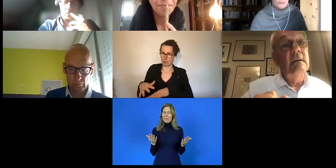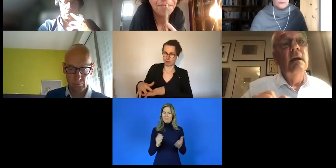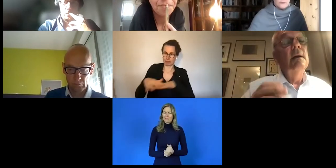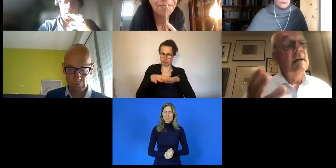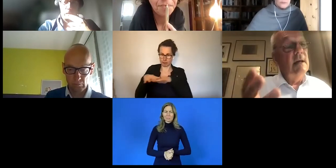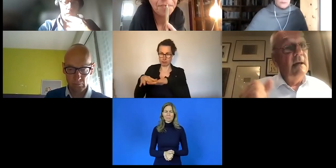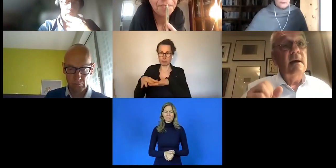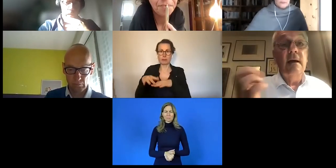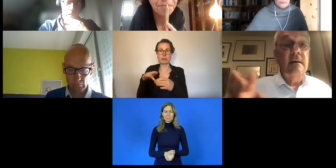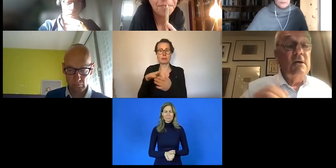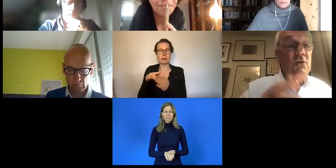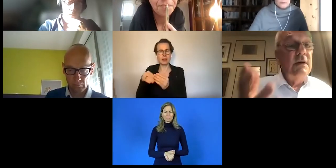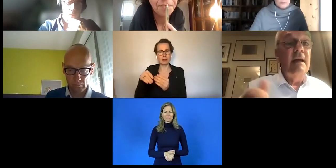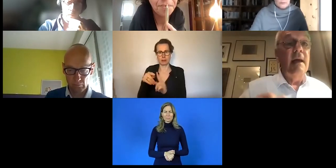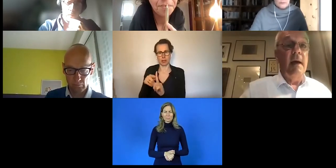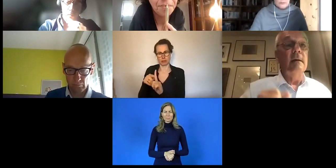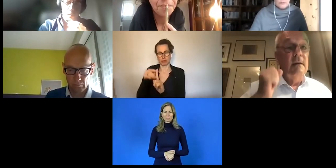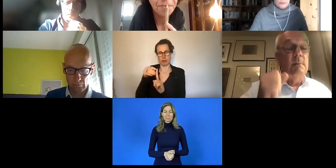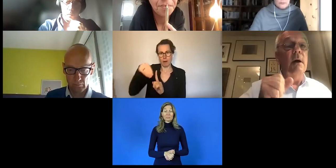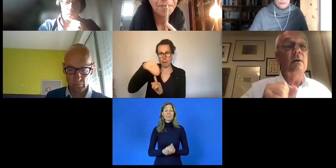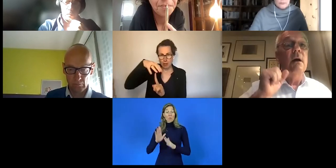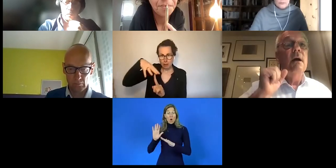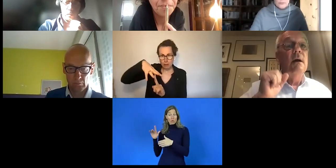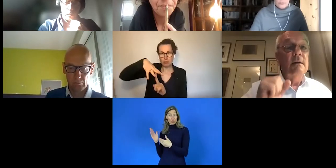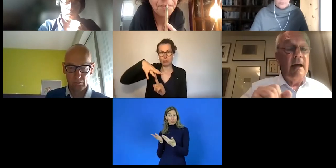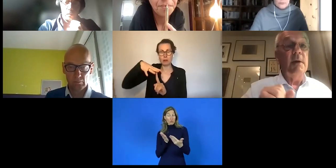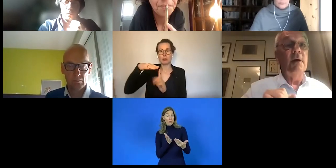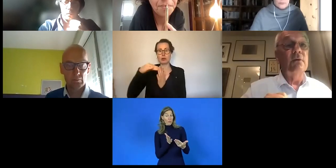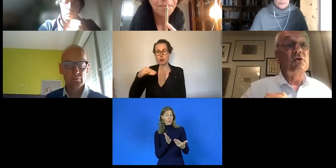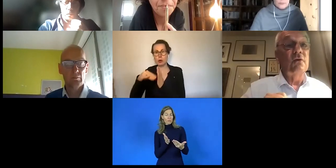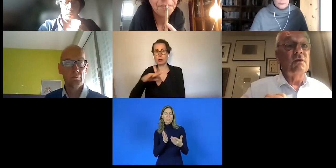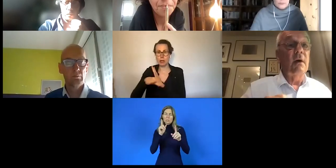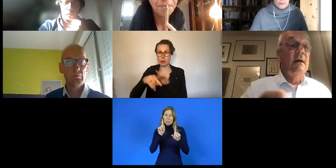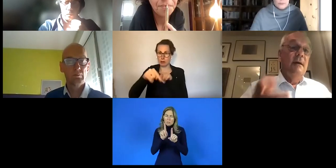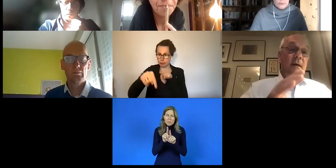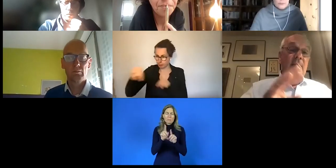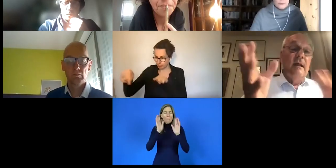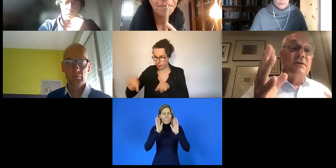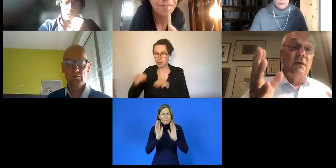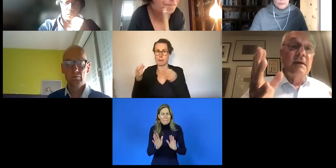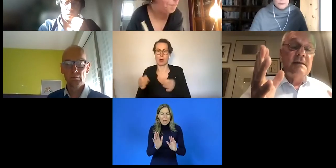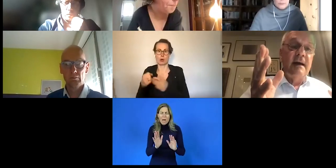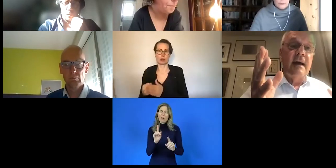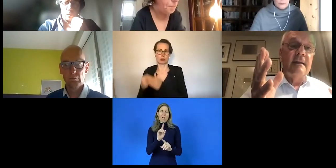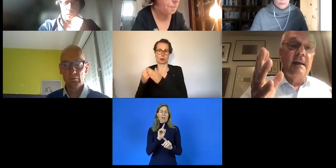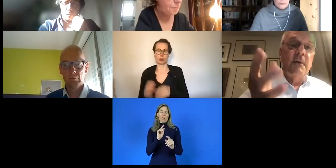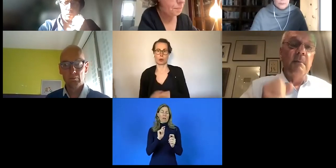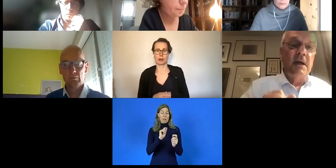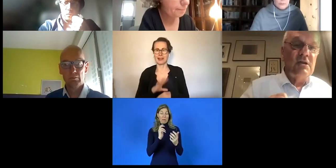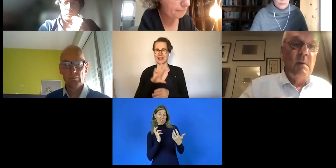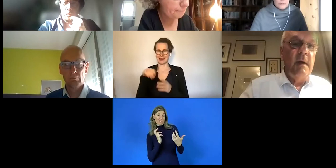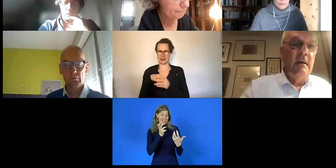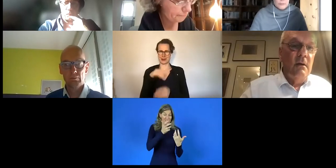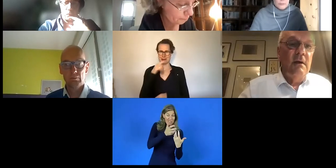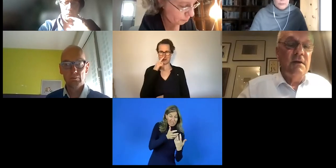Familien, die Kindergärten, die Schulen, die Gemeinden, die brauchen dabei Unterstützung. Inklusion ist ja kein Thema für